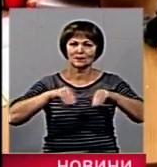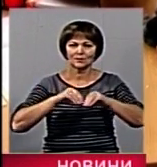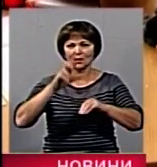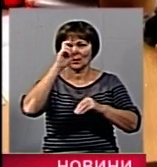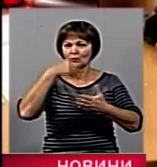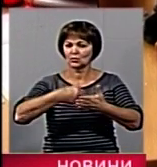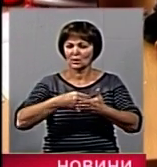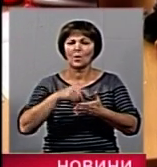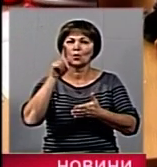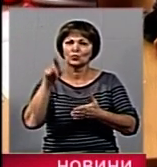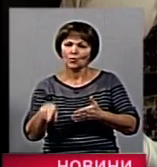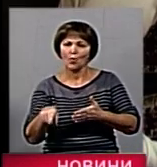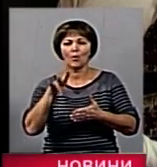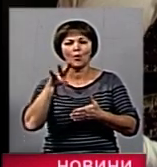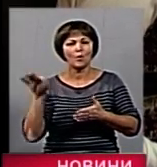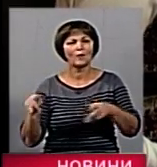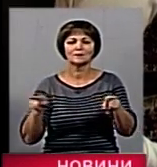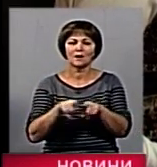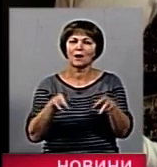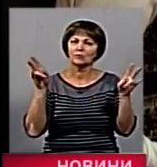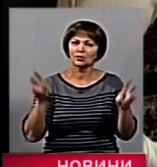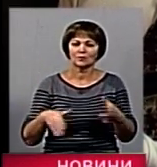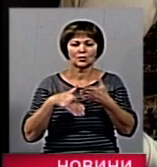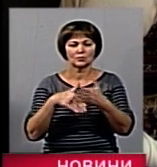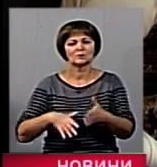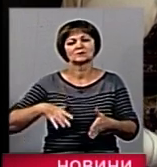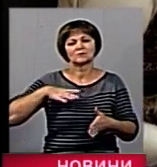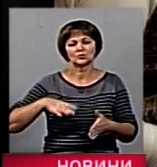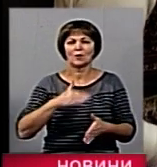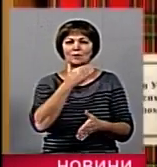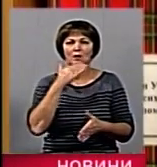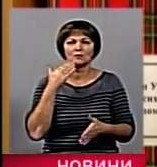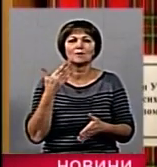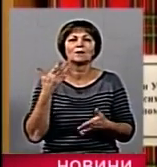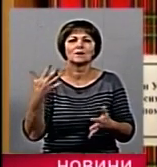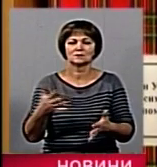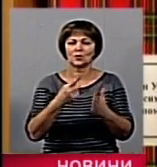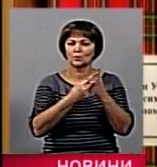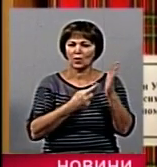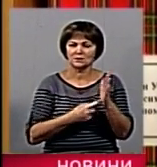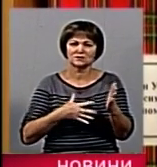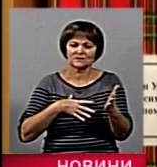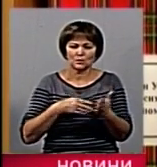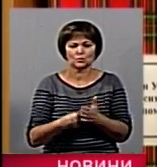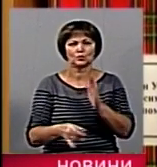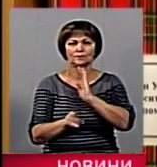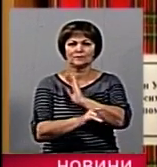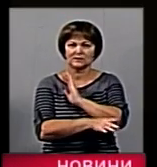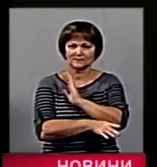бюджет. Втім, водночас, потреба в такій допомозі змушує багатьох щоразу доводити державі свою бідність.